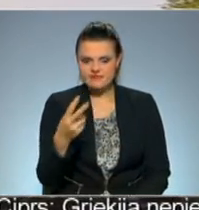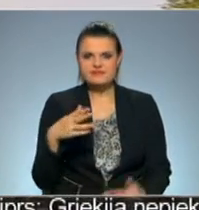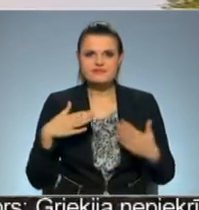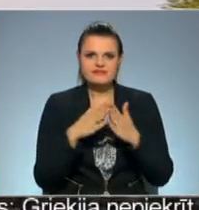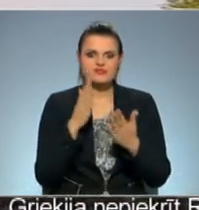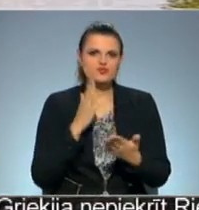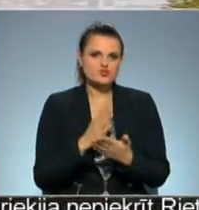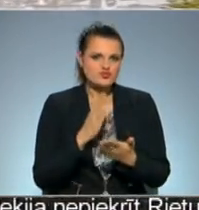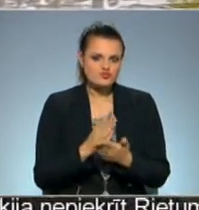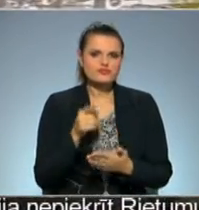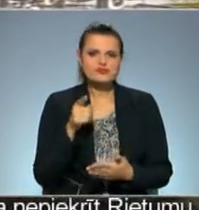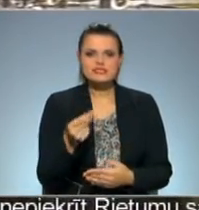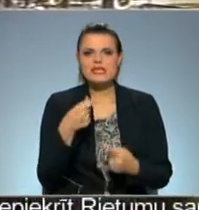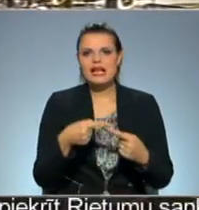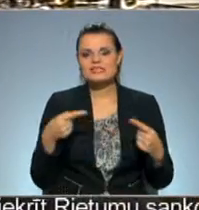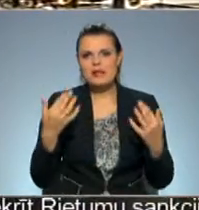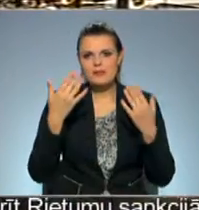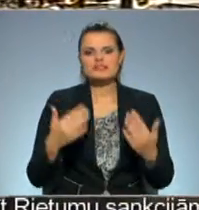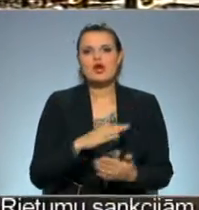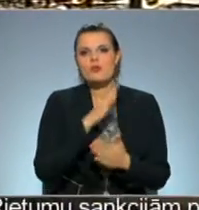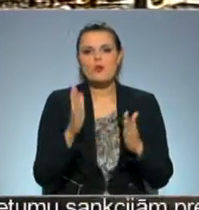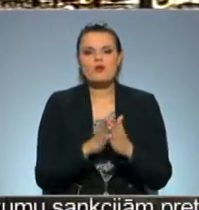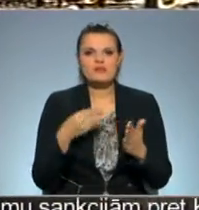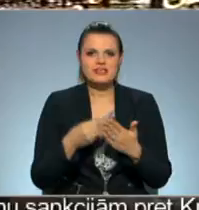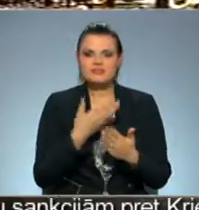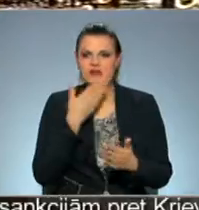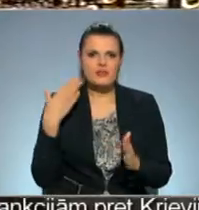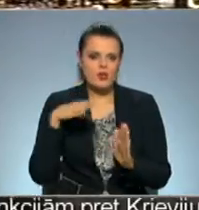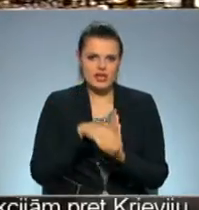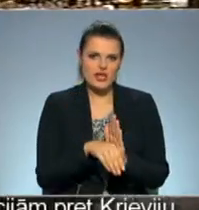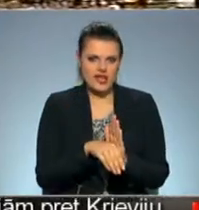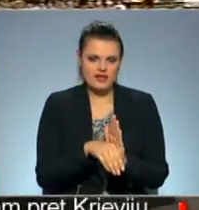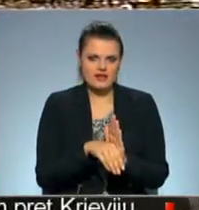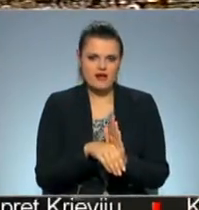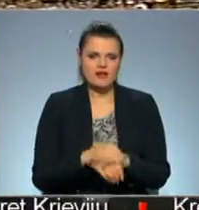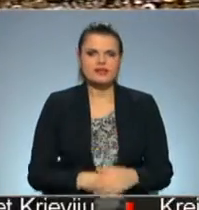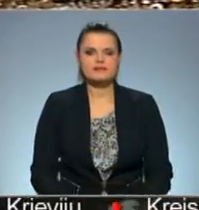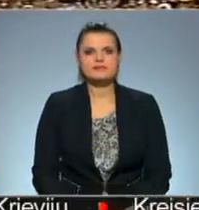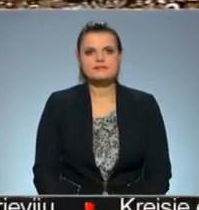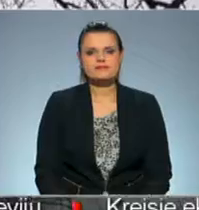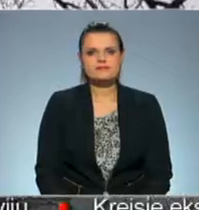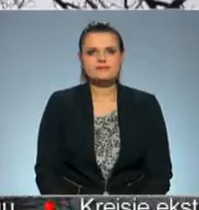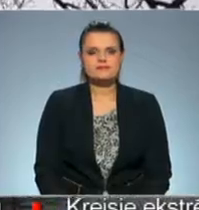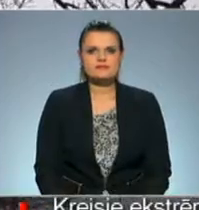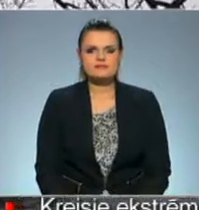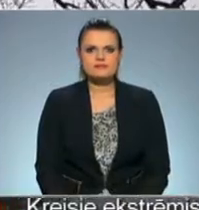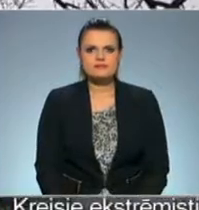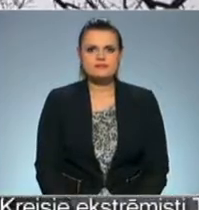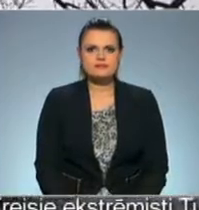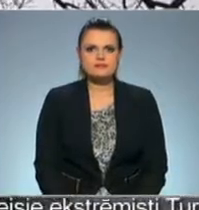noris. Šie līdzekļi pasākumi kopējās izmaksās nav ierēķināt. Mai Migla, Alvs Balods, Latvijas